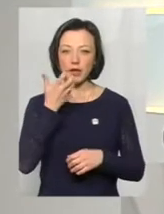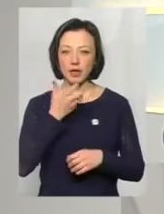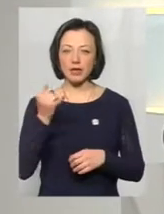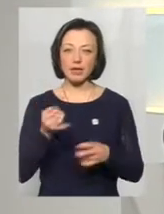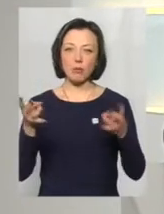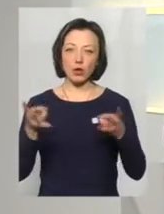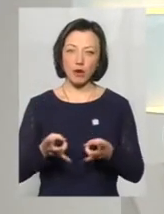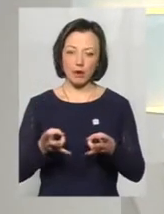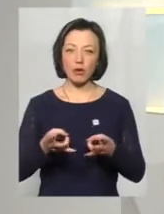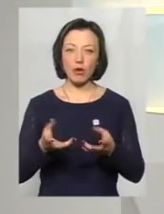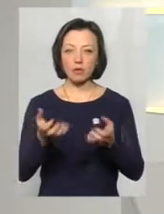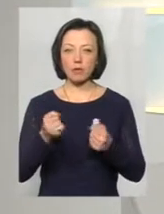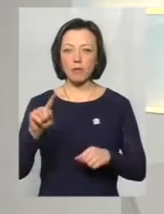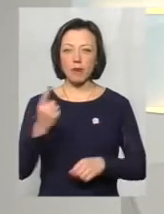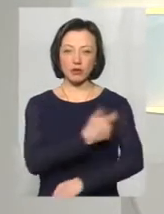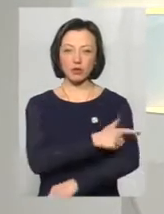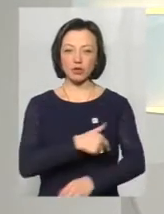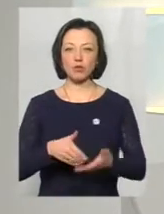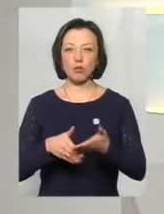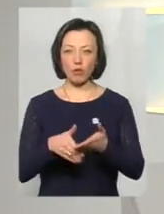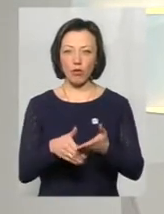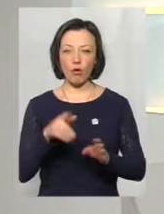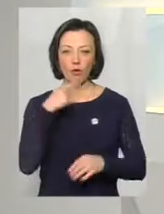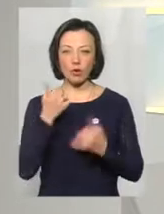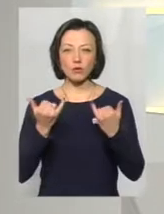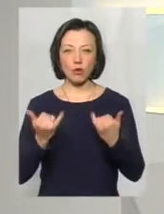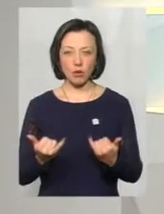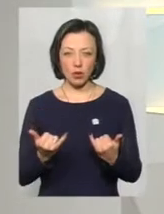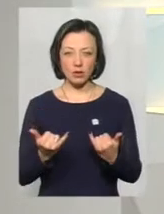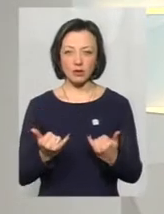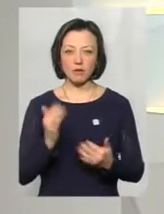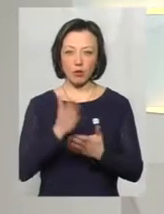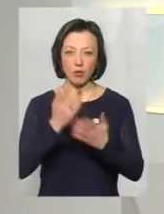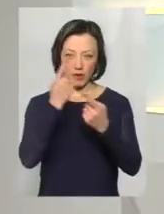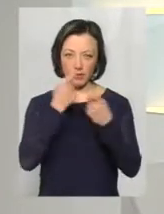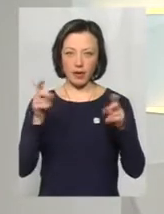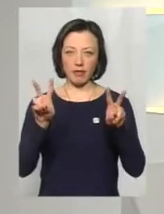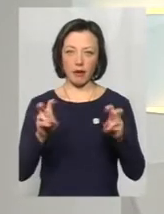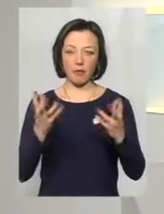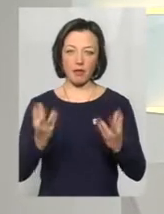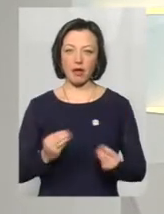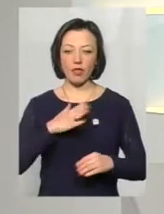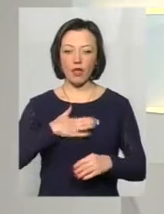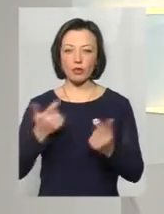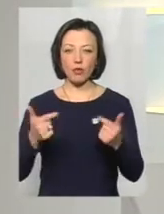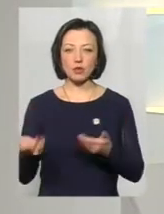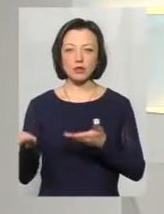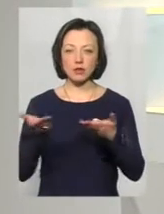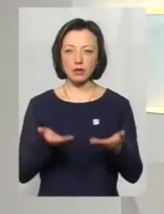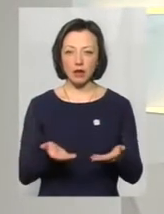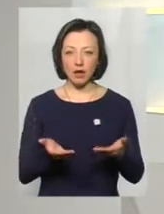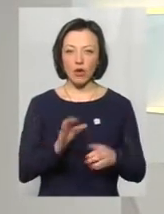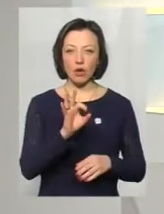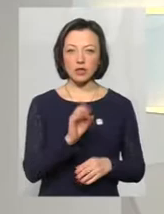і за потребу отримати першу медичну допомогу, говоримо сьогодні у прямому ефірі теми дня. Наша гостя сьогодні Оксана